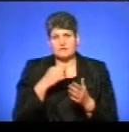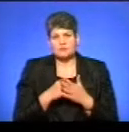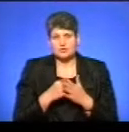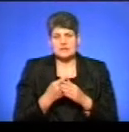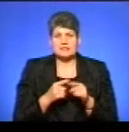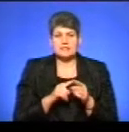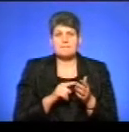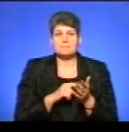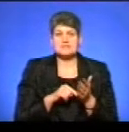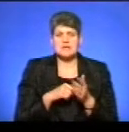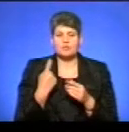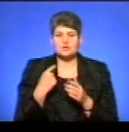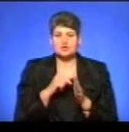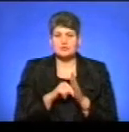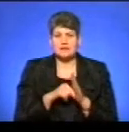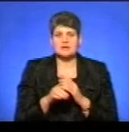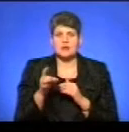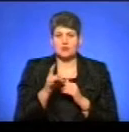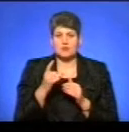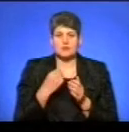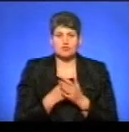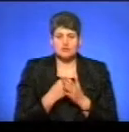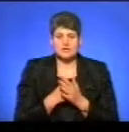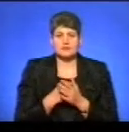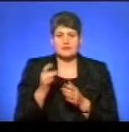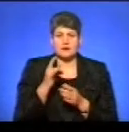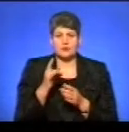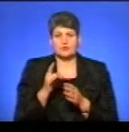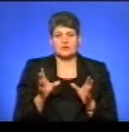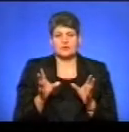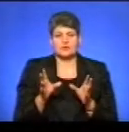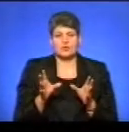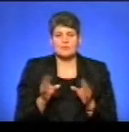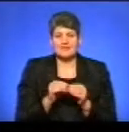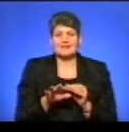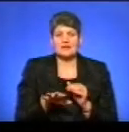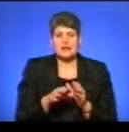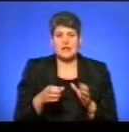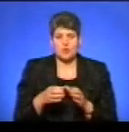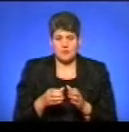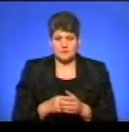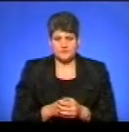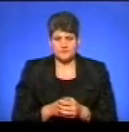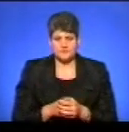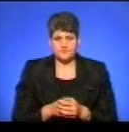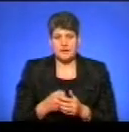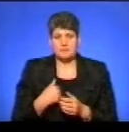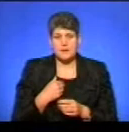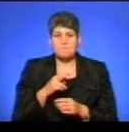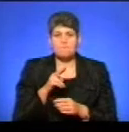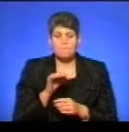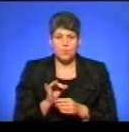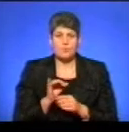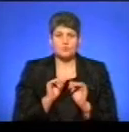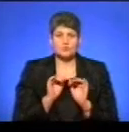міста обласного значення, районні бюджети і бюджети об'єднаних територіальних громад. Ми по процедурі